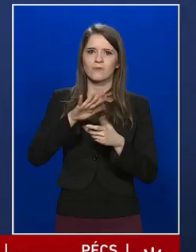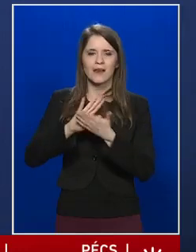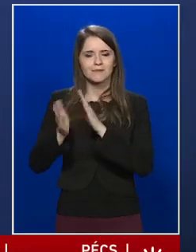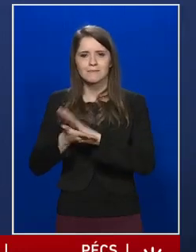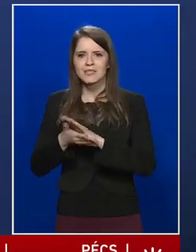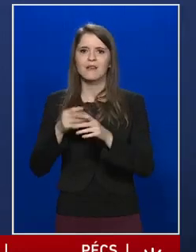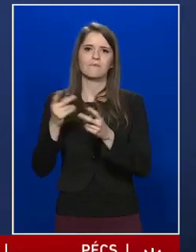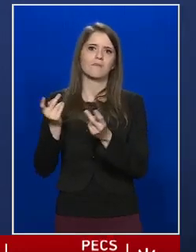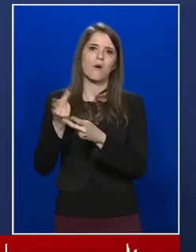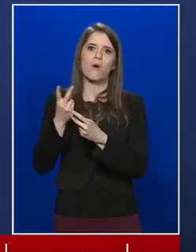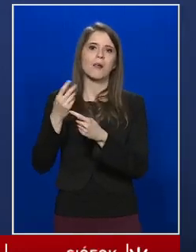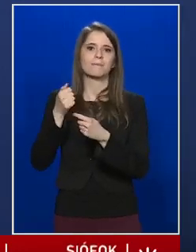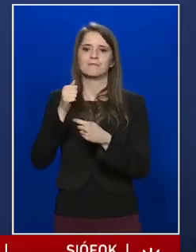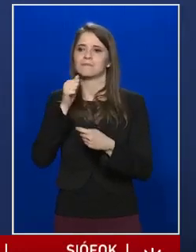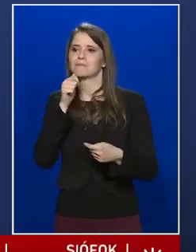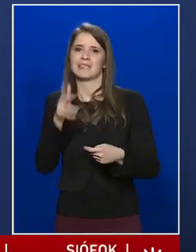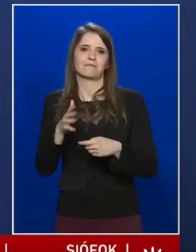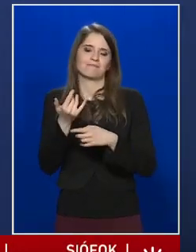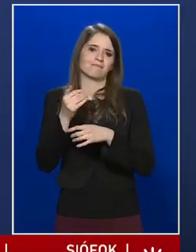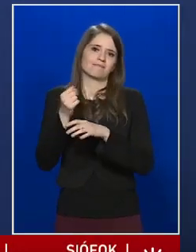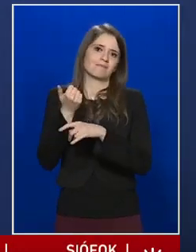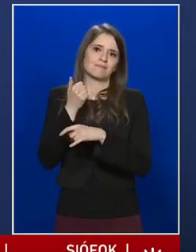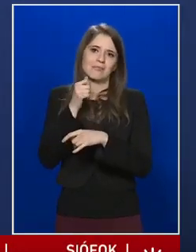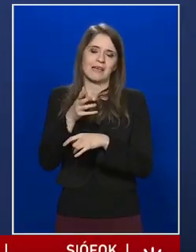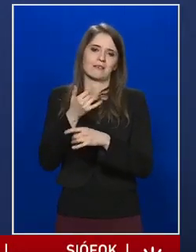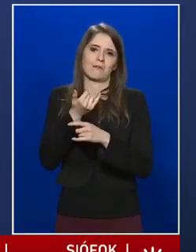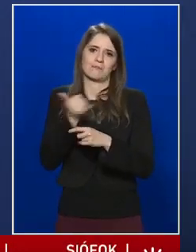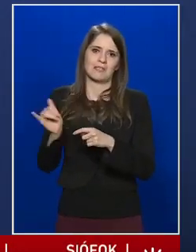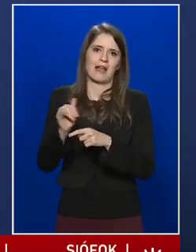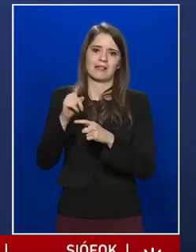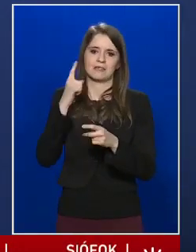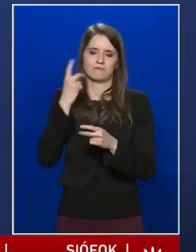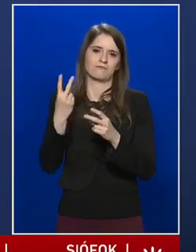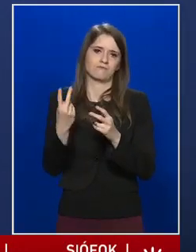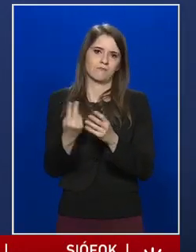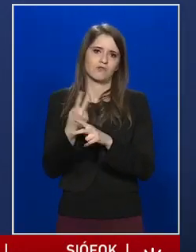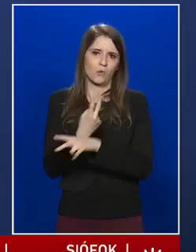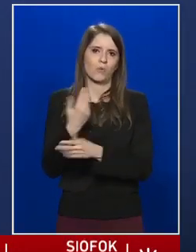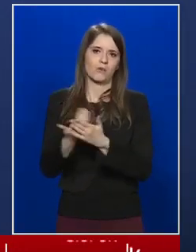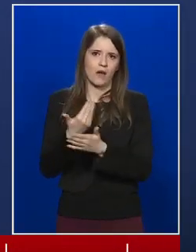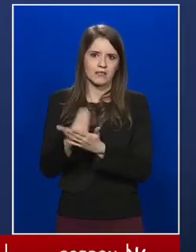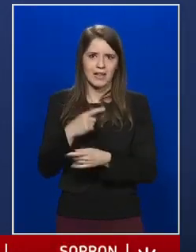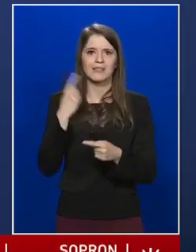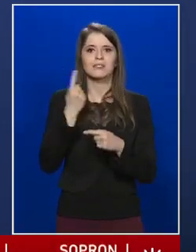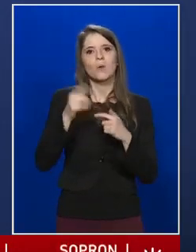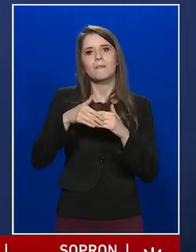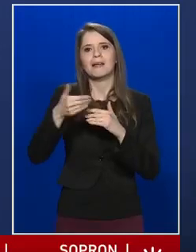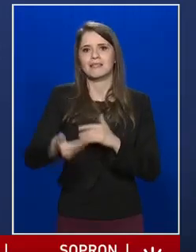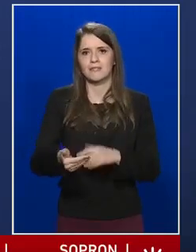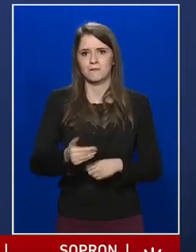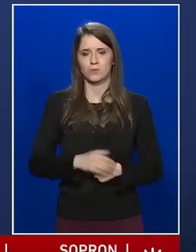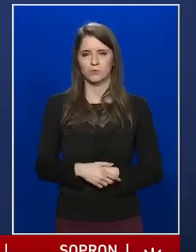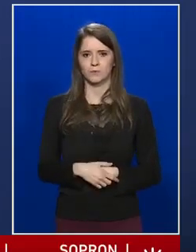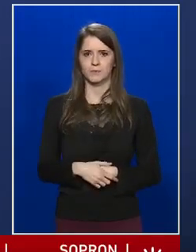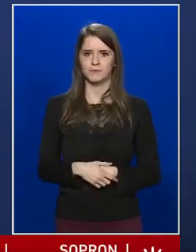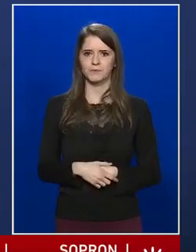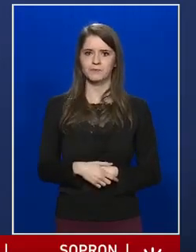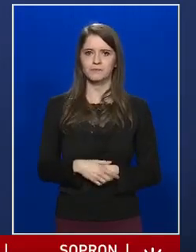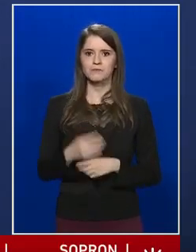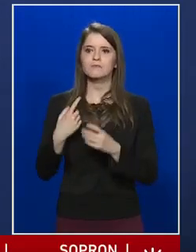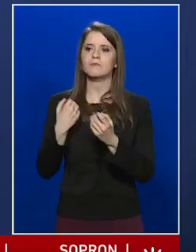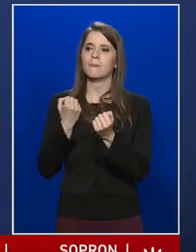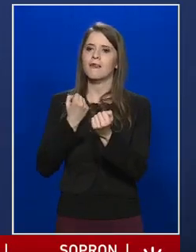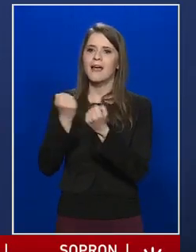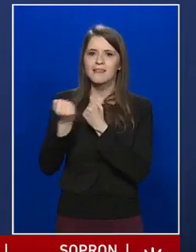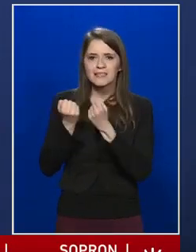mindenki előfordulhat, tehát mindenki használja a szobáján kívül. Egyesztetve